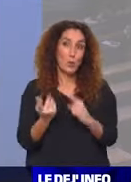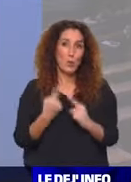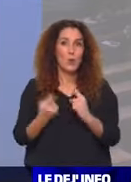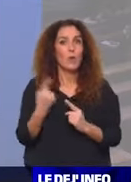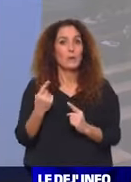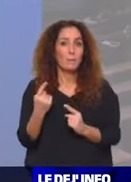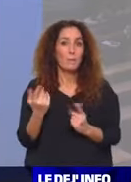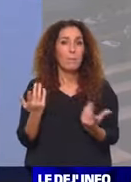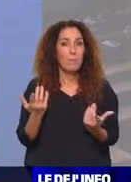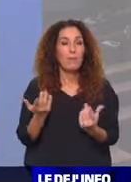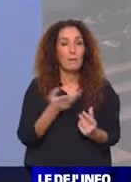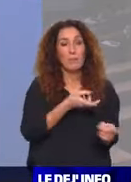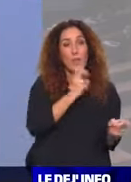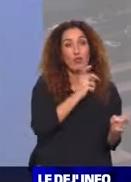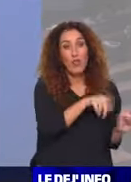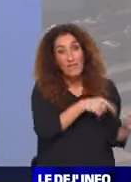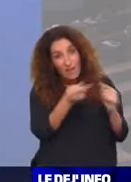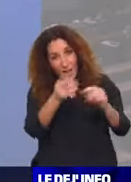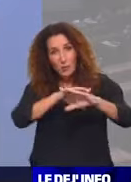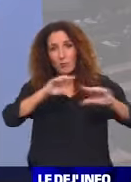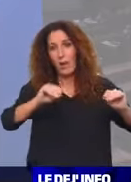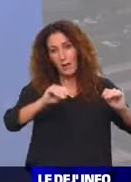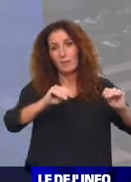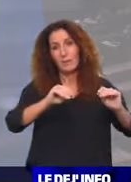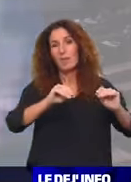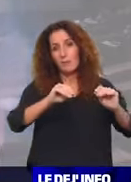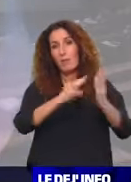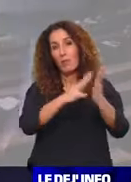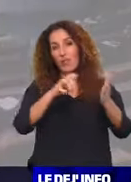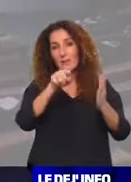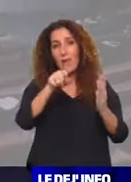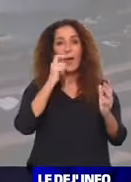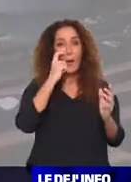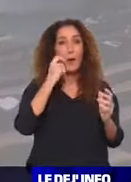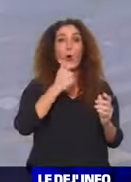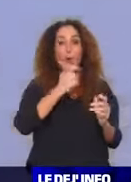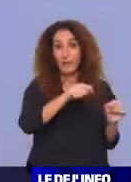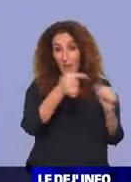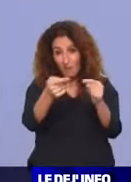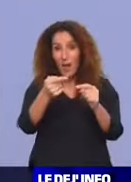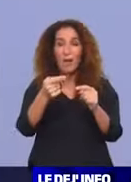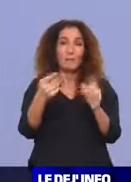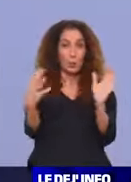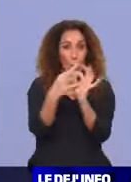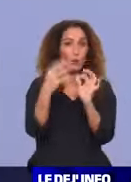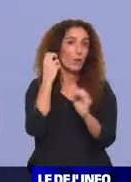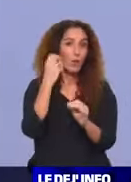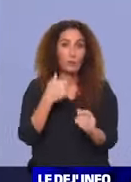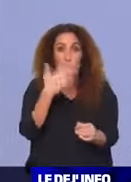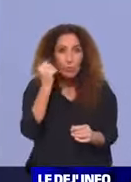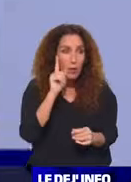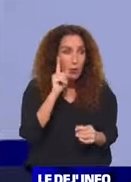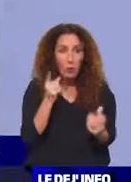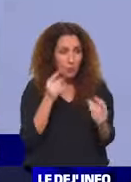Et donc, le PSG qui se déplacera à Manchester, qui affrontera Cristiano Ronaldo. Donc, United. Je ne pas pourquoi on a bugué sur